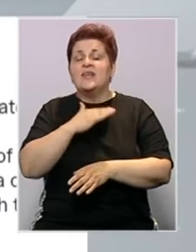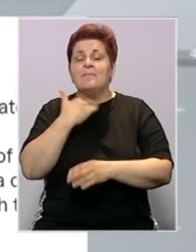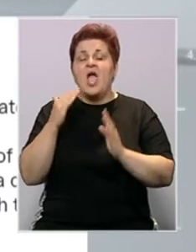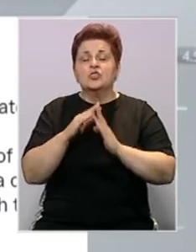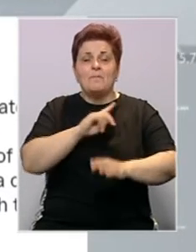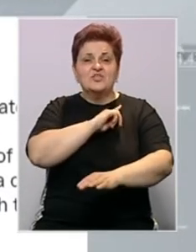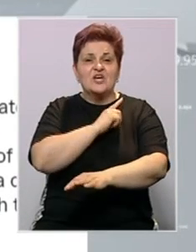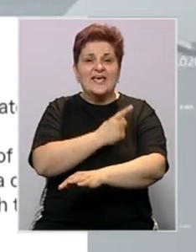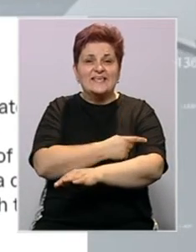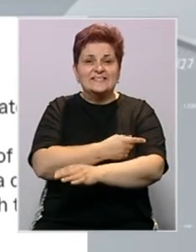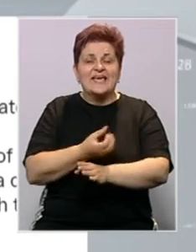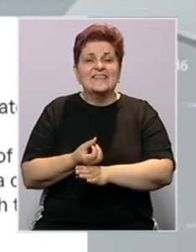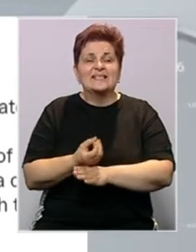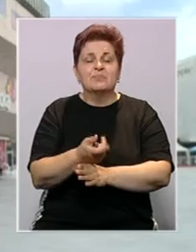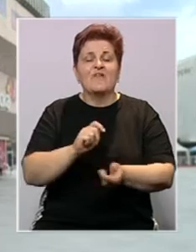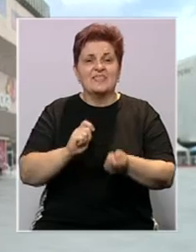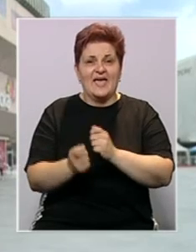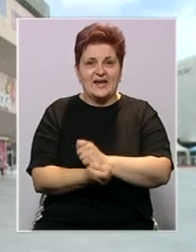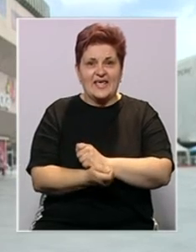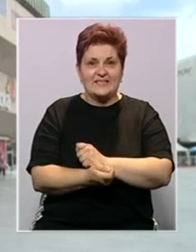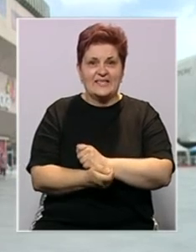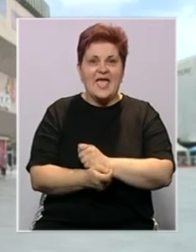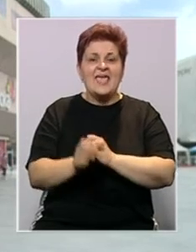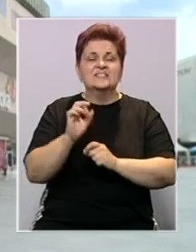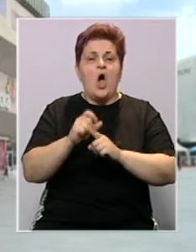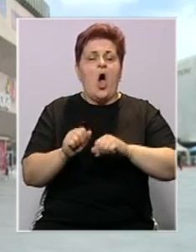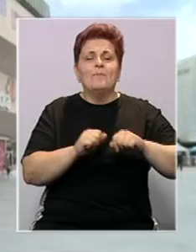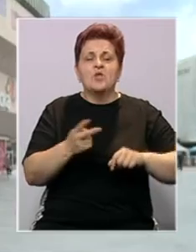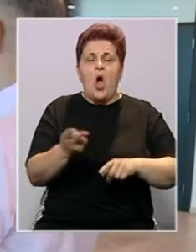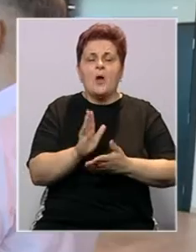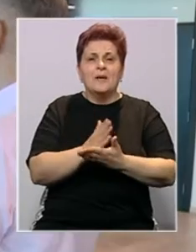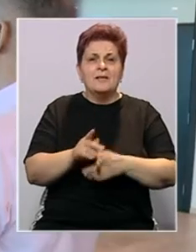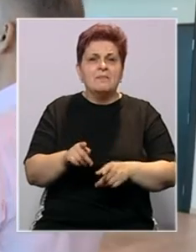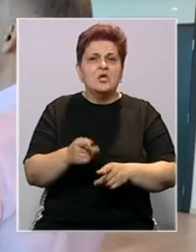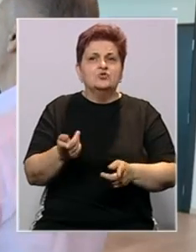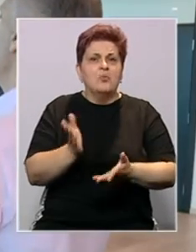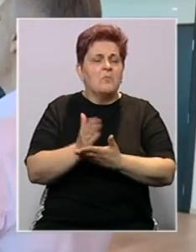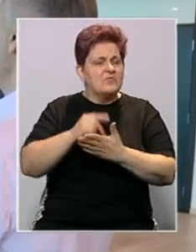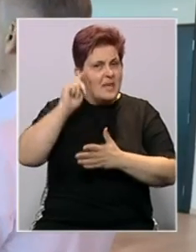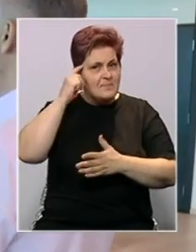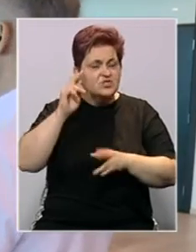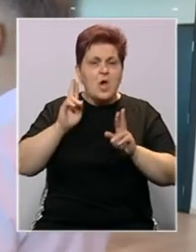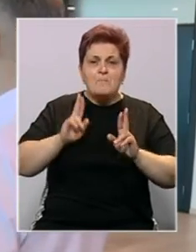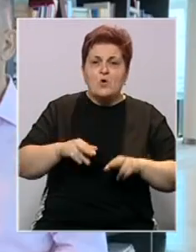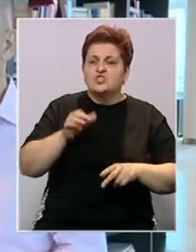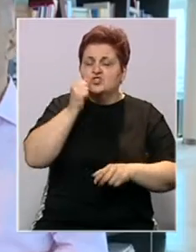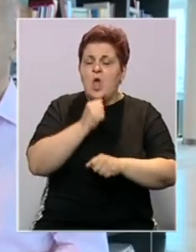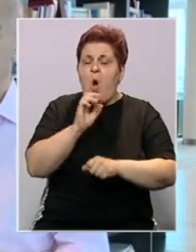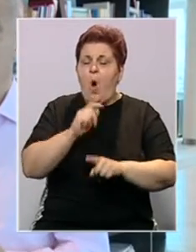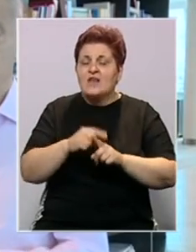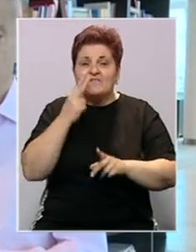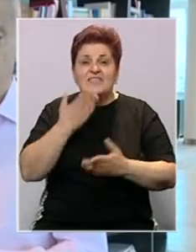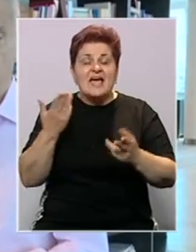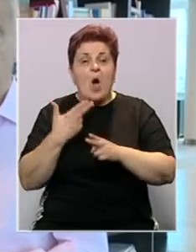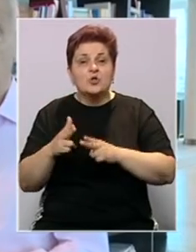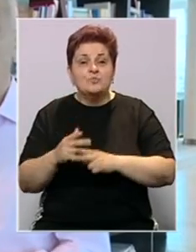domaće snage da provede reforme. Iz opozicije oba entiteta stižu podjeljena mišljenja. Mogući potez OHR-a jedni vide